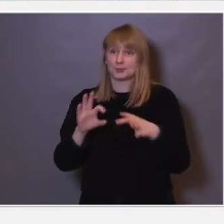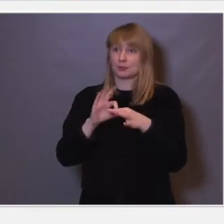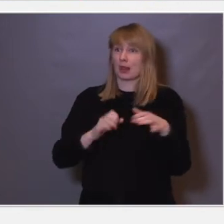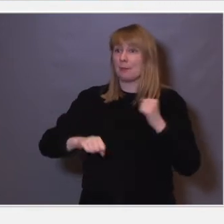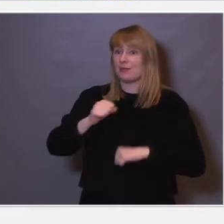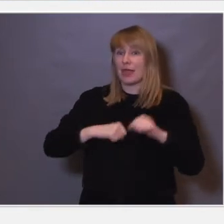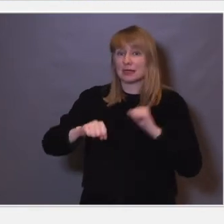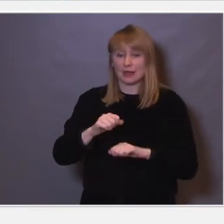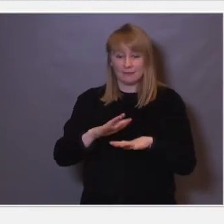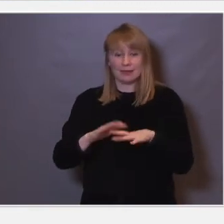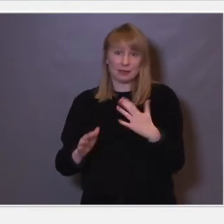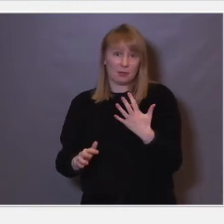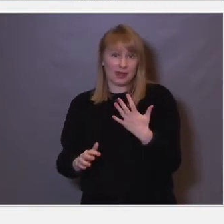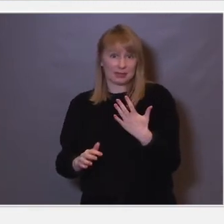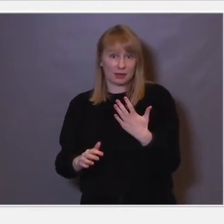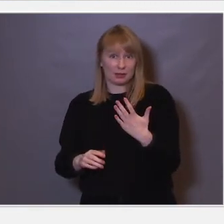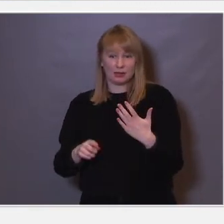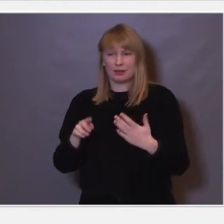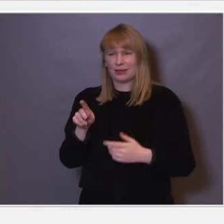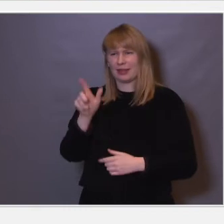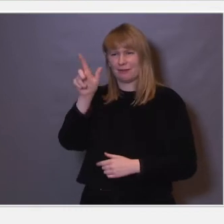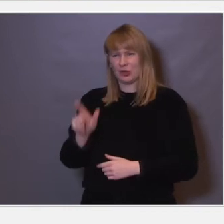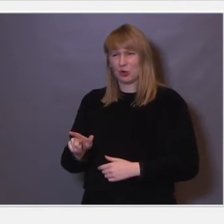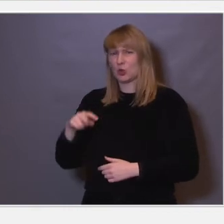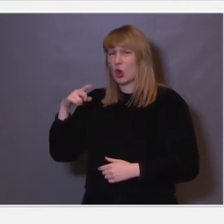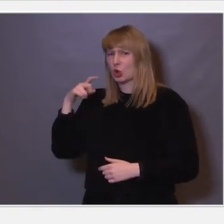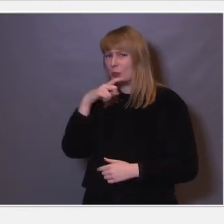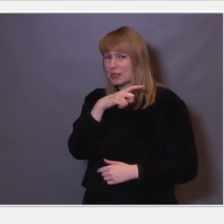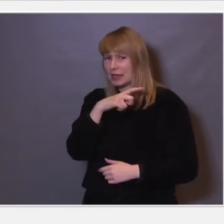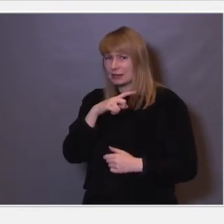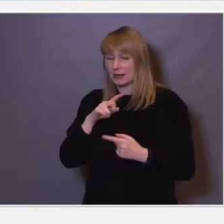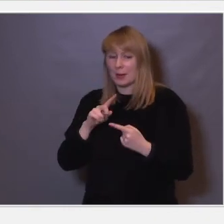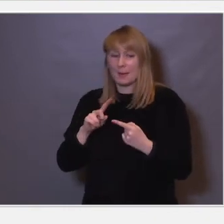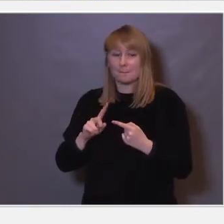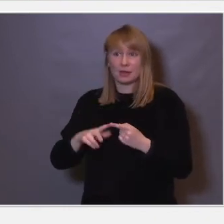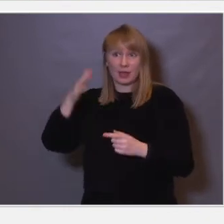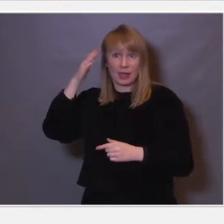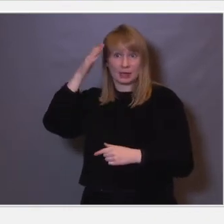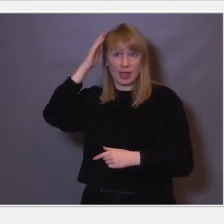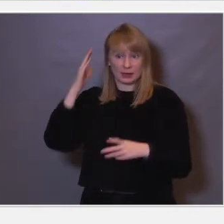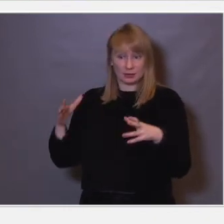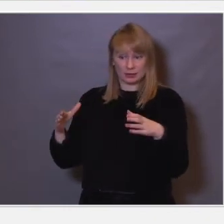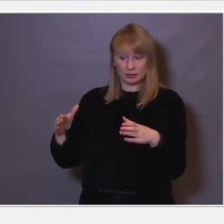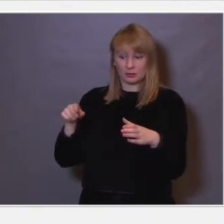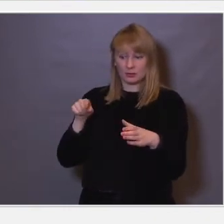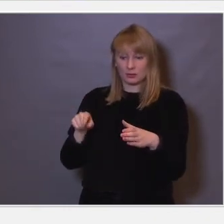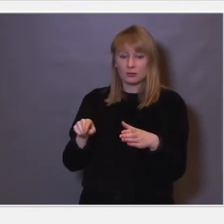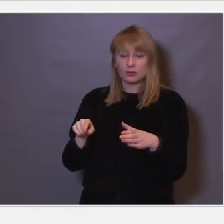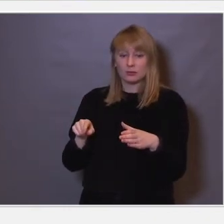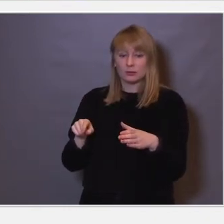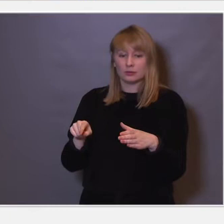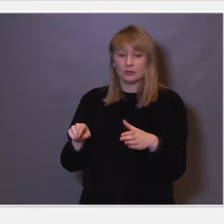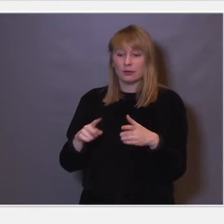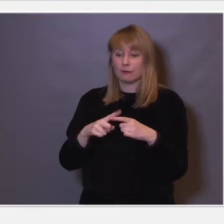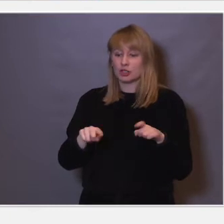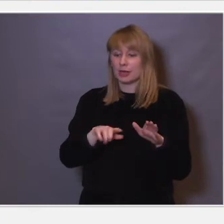bevegelsen av fingrene å gjøre. Denne figuren er litt komplisert, men man kan se at det er sånn at i hjernen vår, så er det sånn at alle